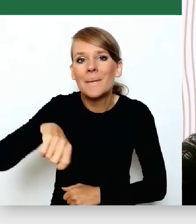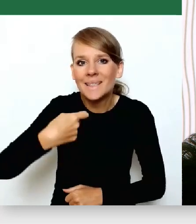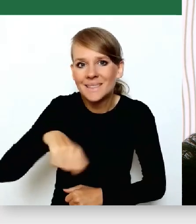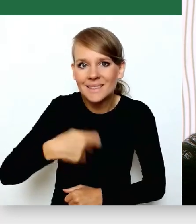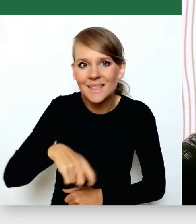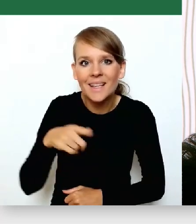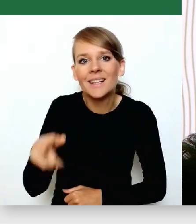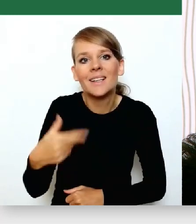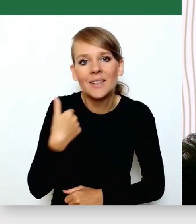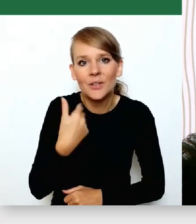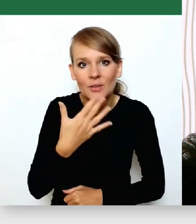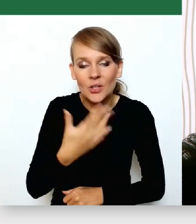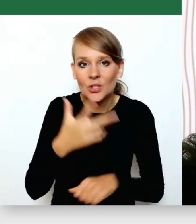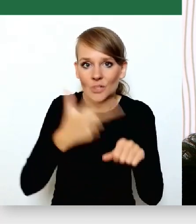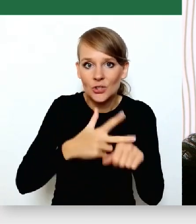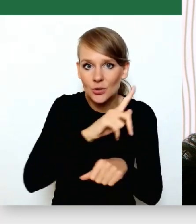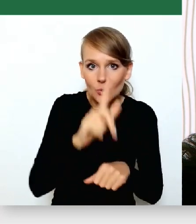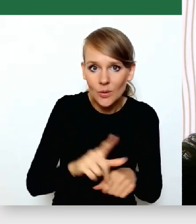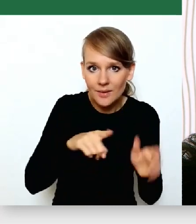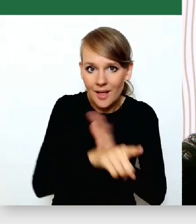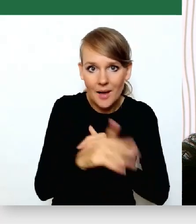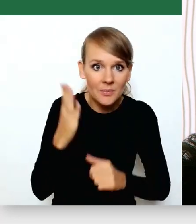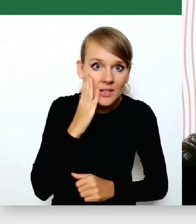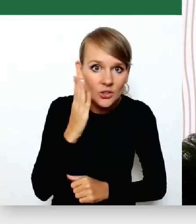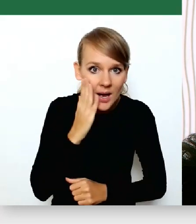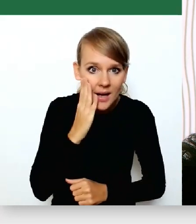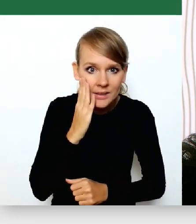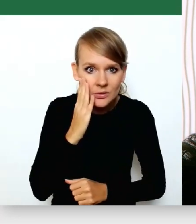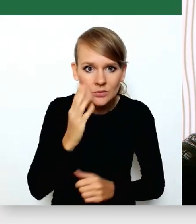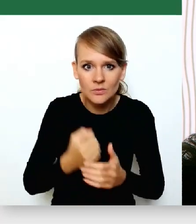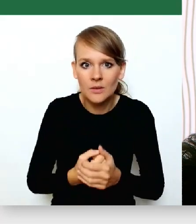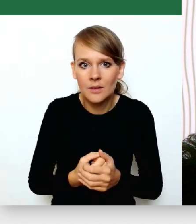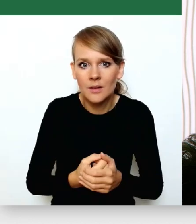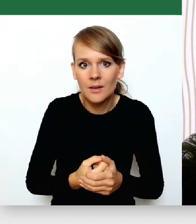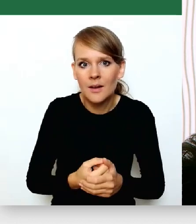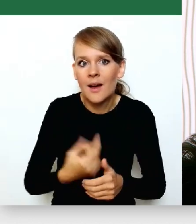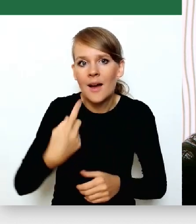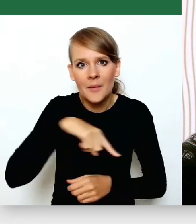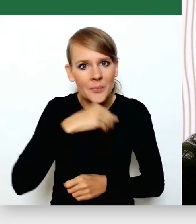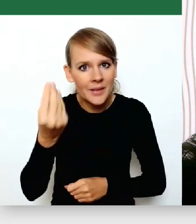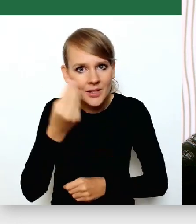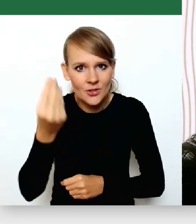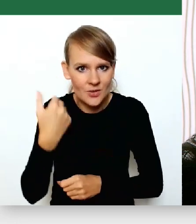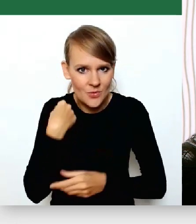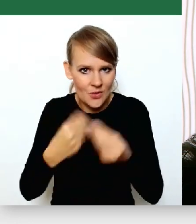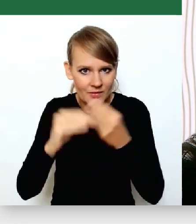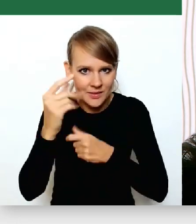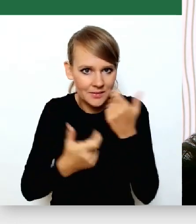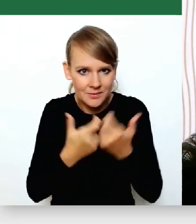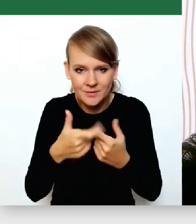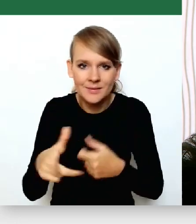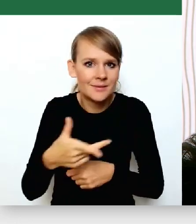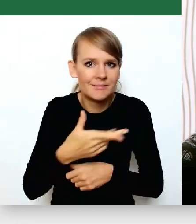to 30 złotych dla mieszkańców, ale jeszcze dalej żeśmy poszli. Przecież to nie ma żadnych namiotów,